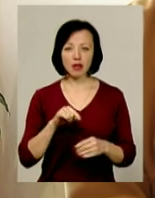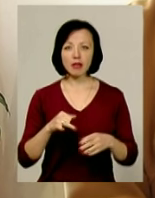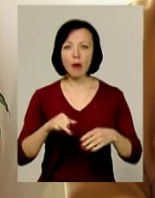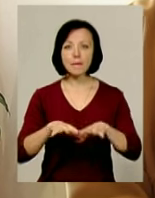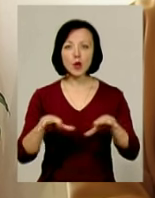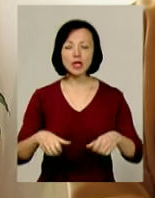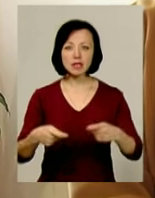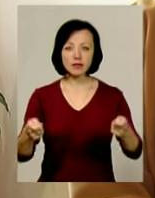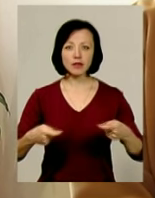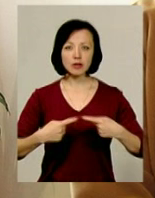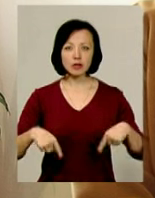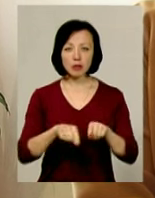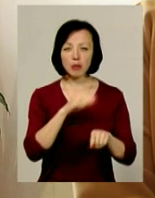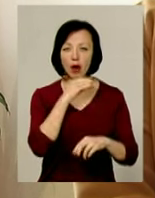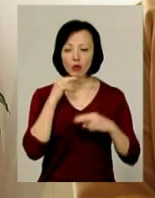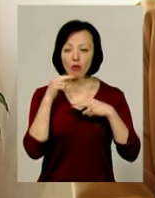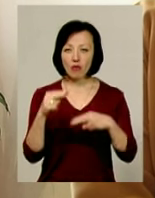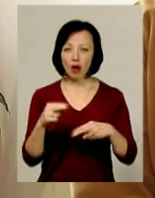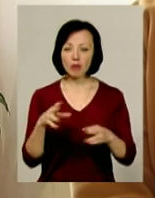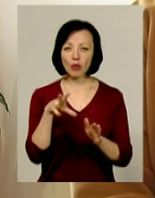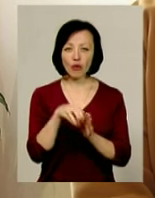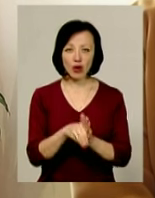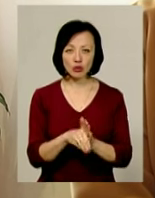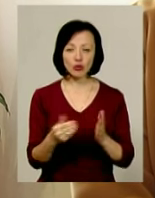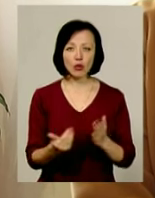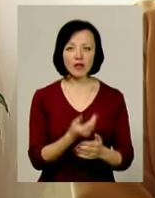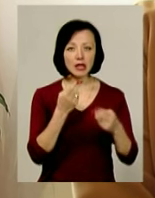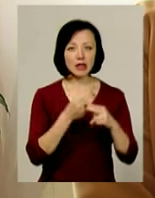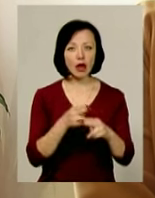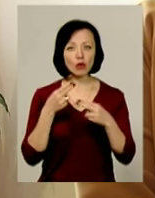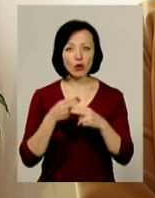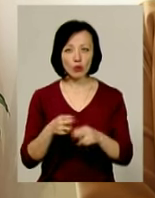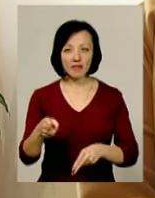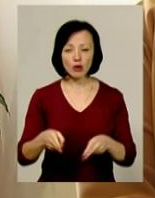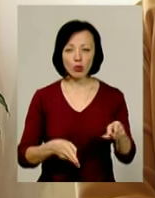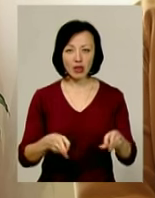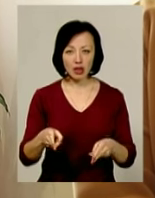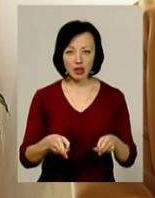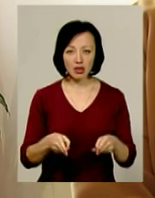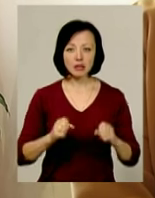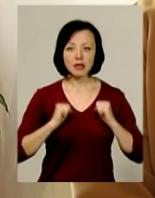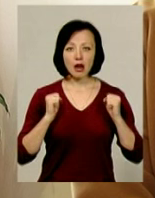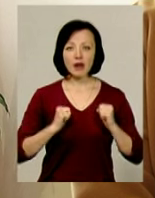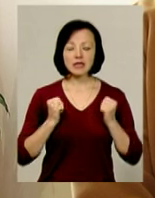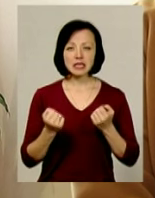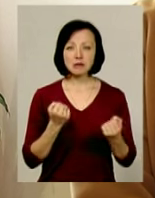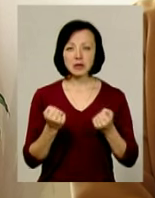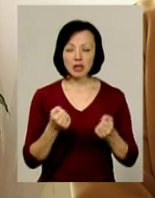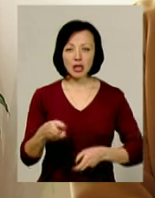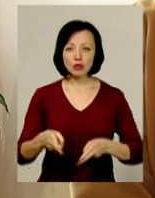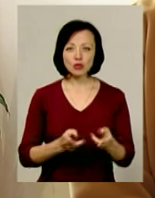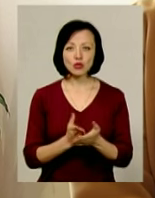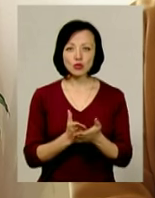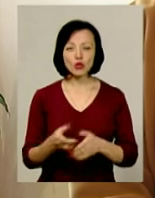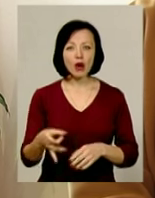завідувача відділення він дуже багато уваги приділяв впровадженню новітних технологій в хірургії. Старався зміцнювати хірургічну